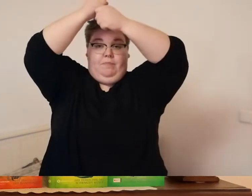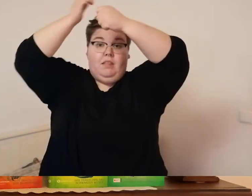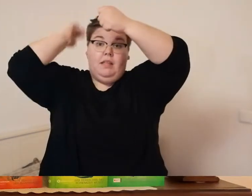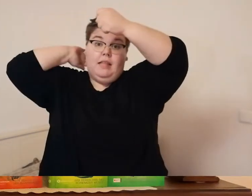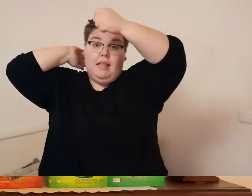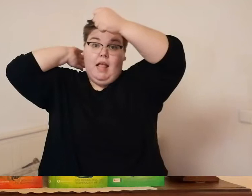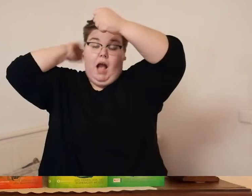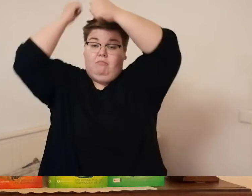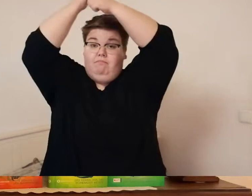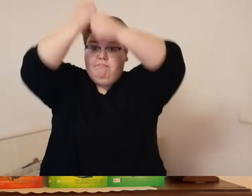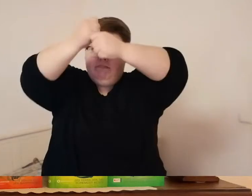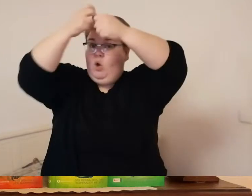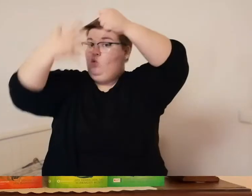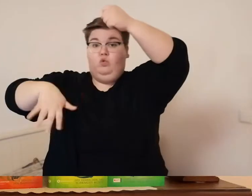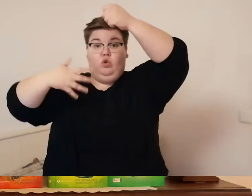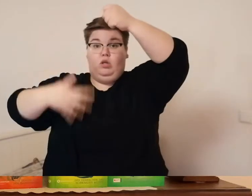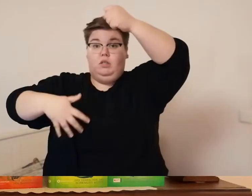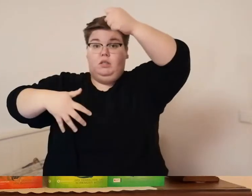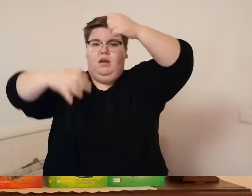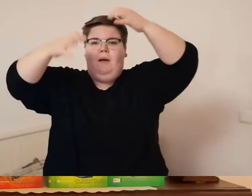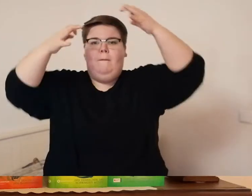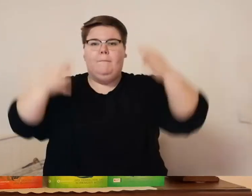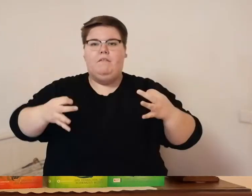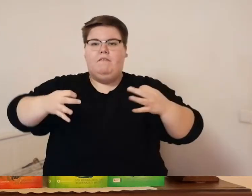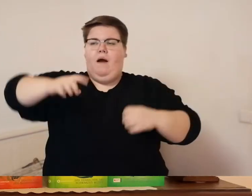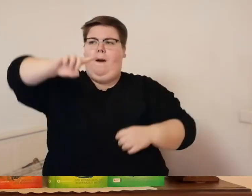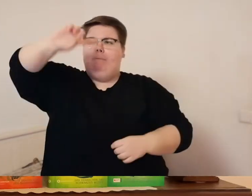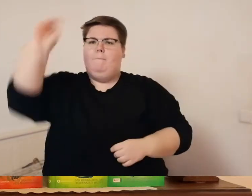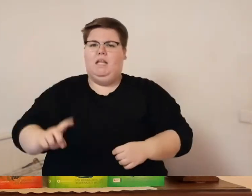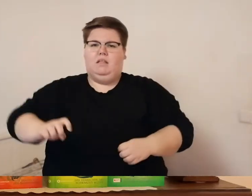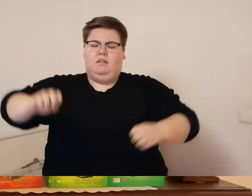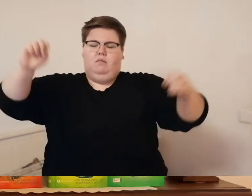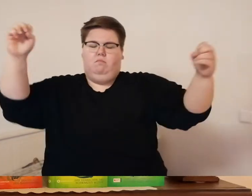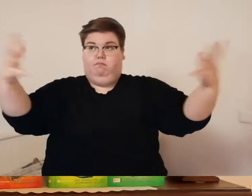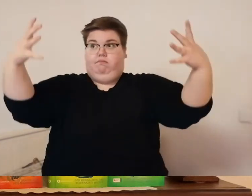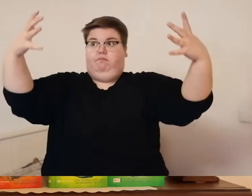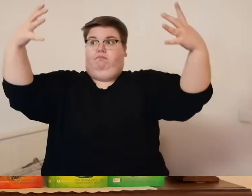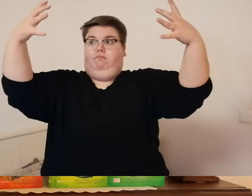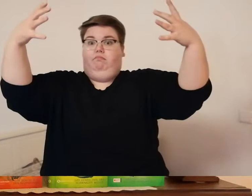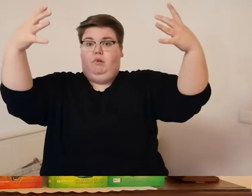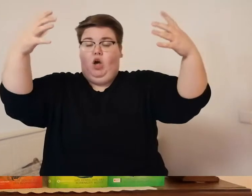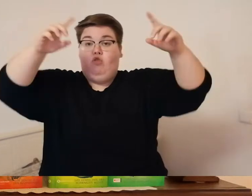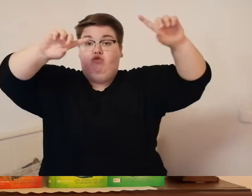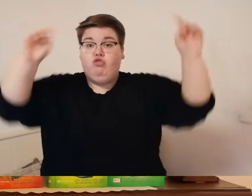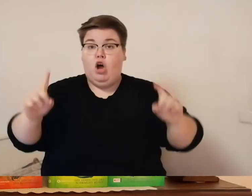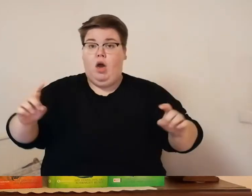ihn ein greller blitz ein lauter donnerschlag folgte und eric spürte wie er ein stück nach unten fiel für